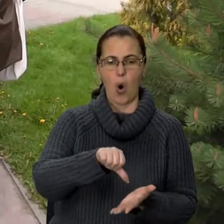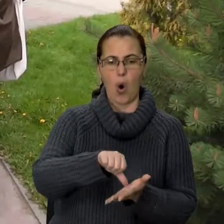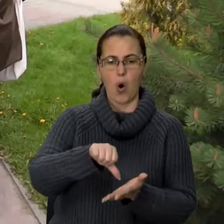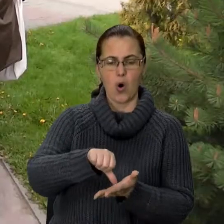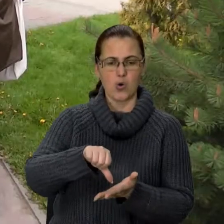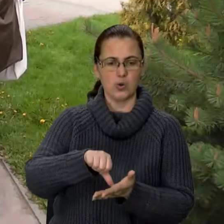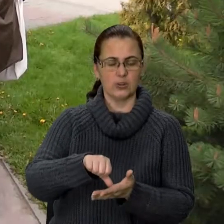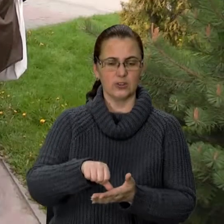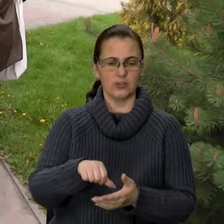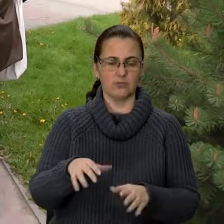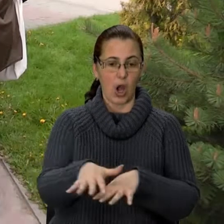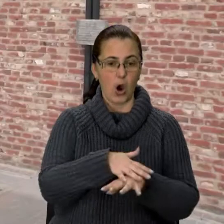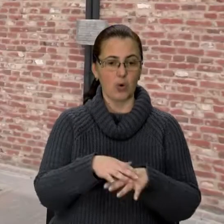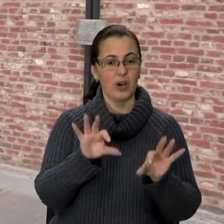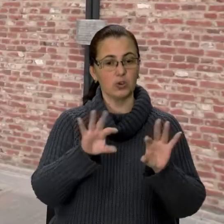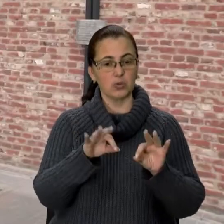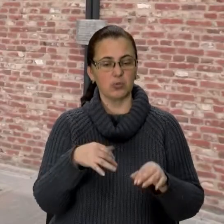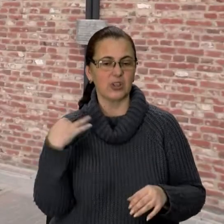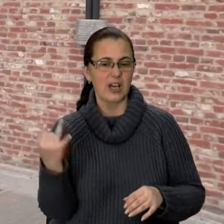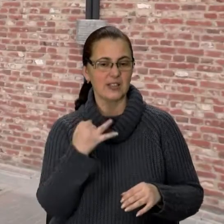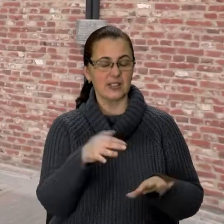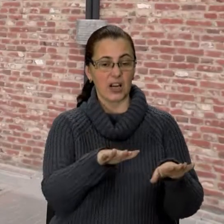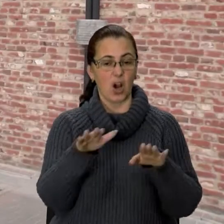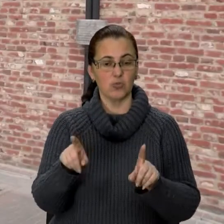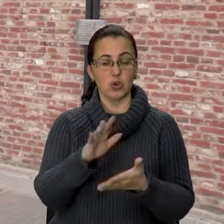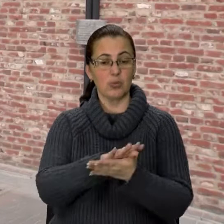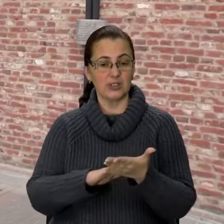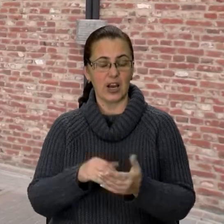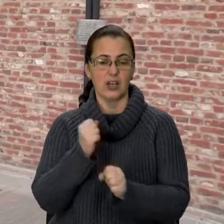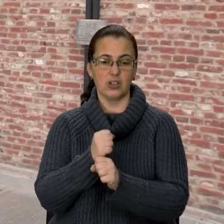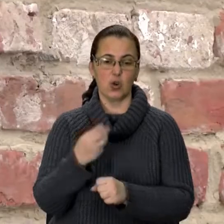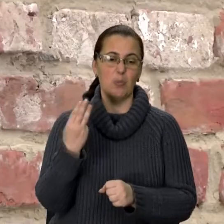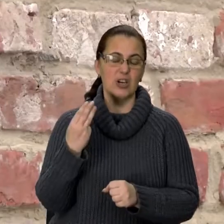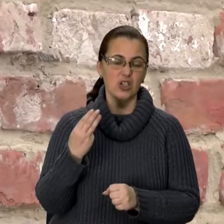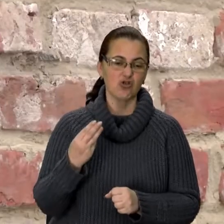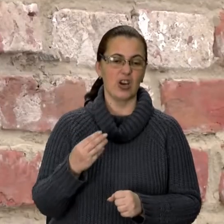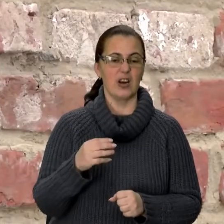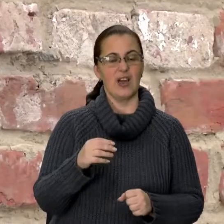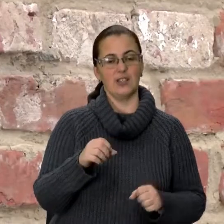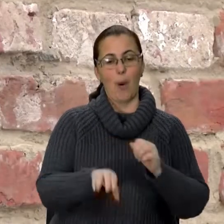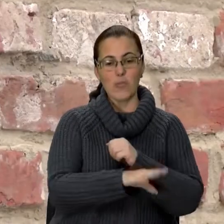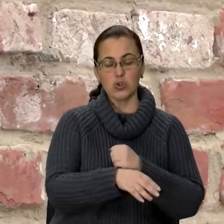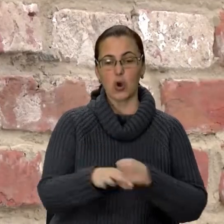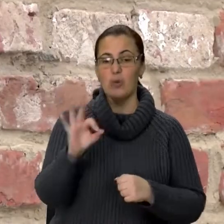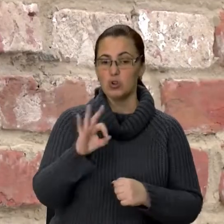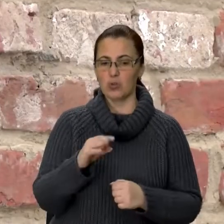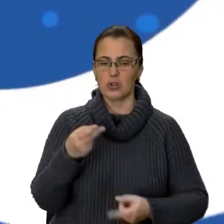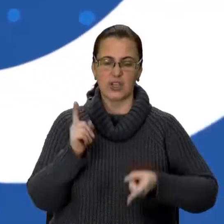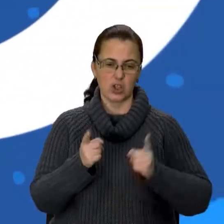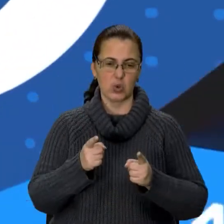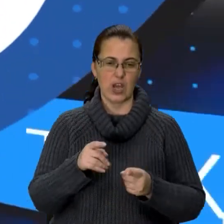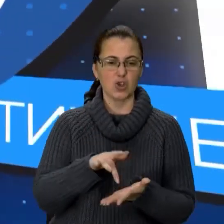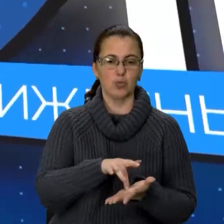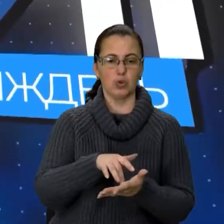туристичні атракції агентам, аби надалі зробити щирець, пустомити та оброшено справжніми туристичними магнітами.